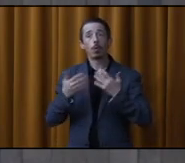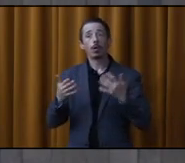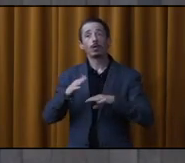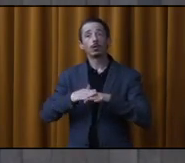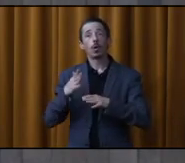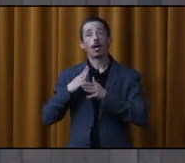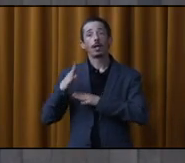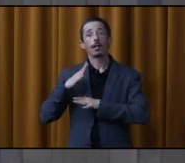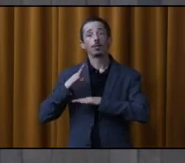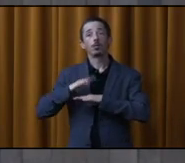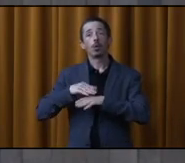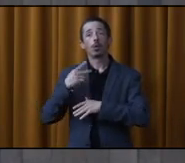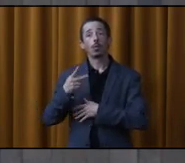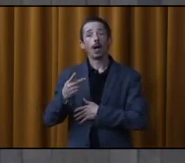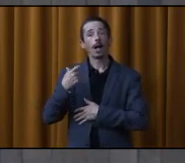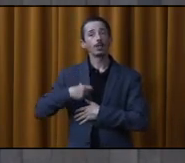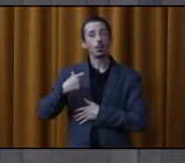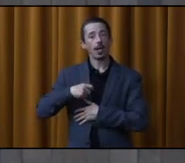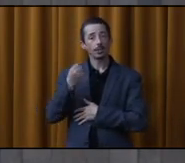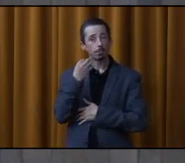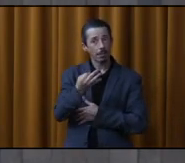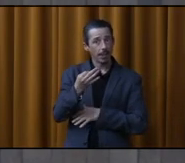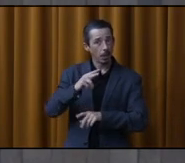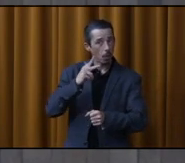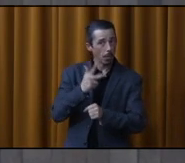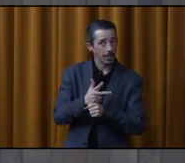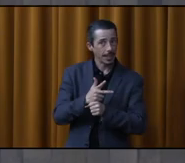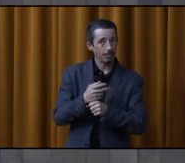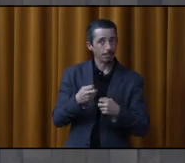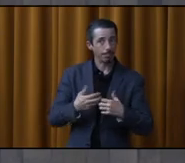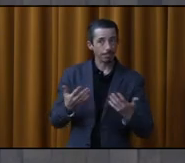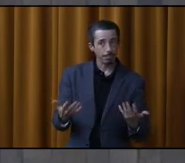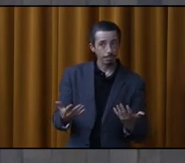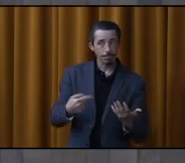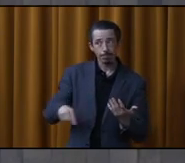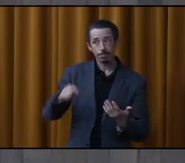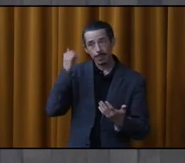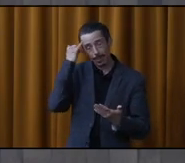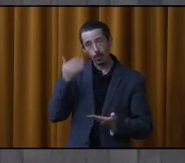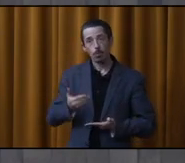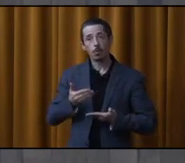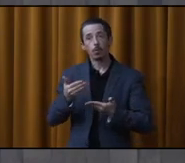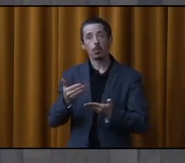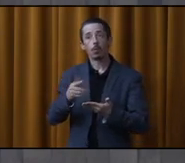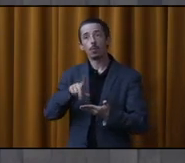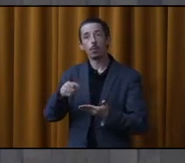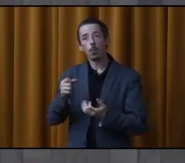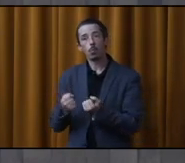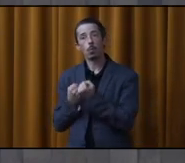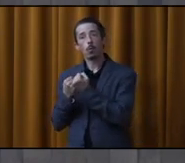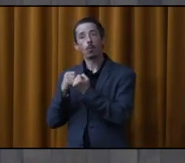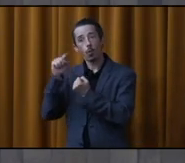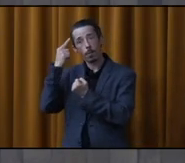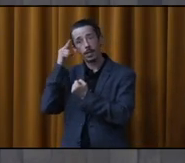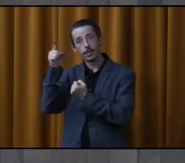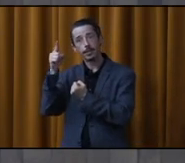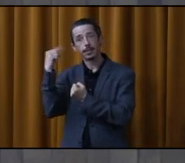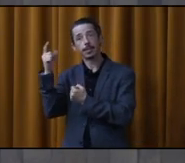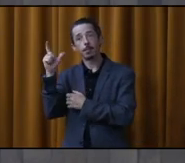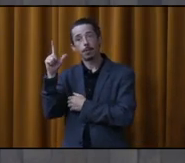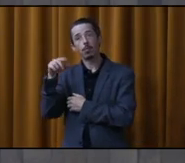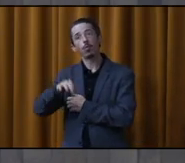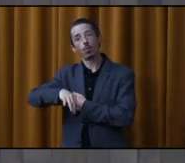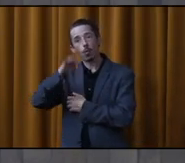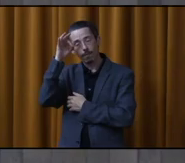maisons patrimoniales, autant privées que commerciales, et on a fait une résolution dans ce sens d'appui face au gouvernement Québec pour qu'il